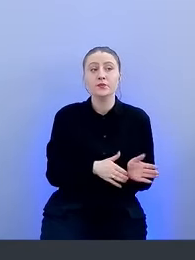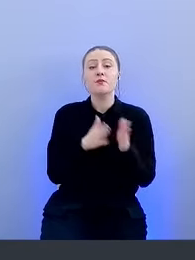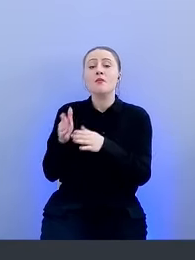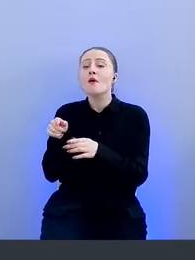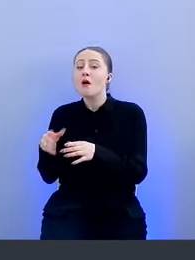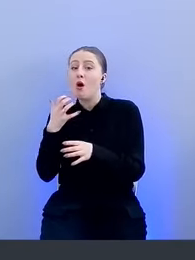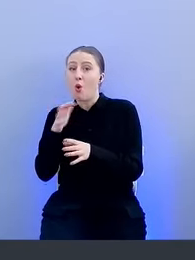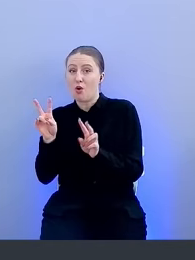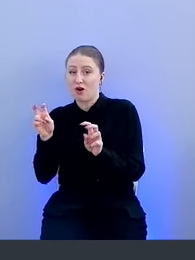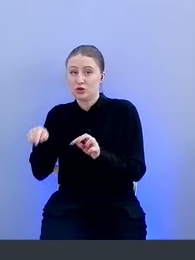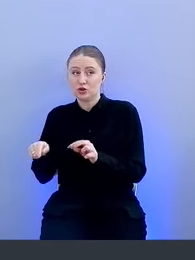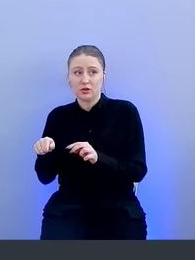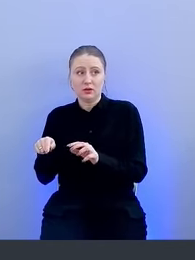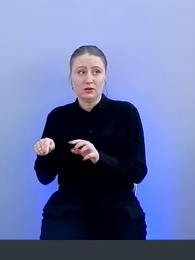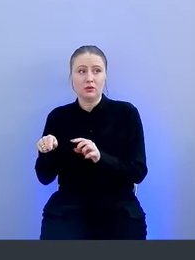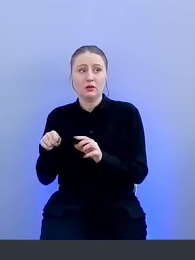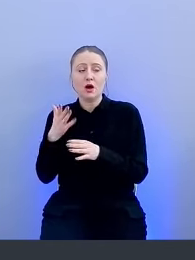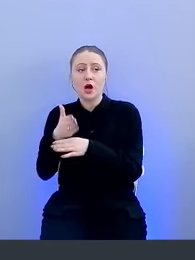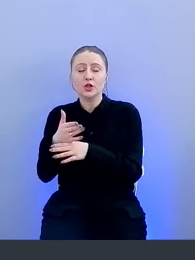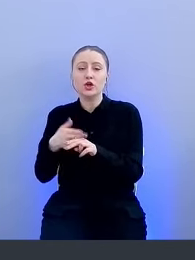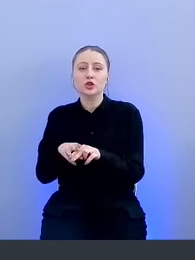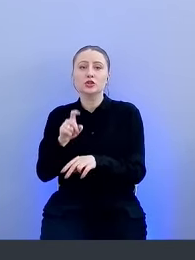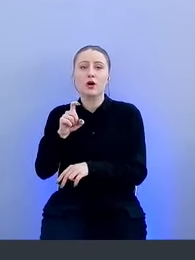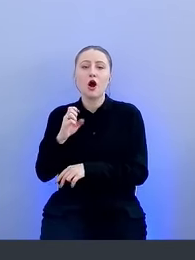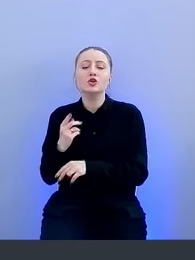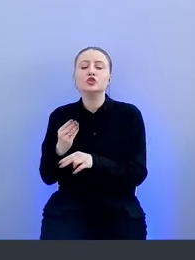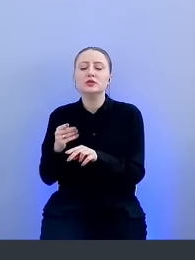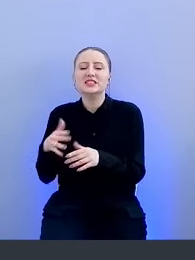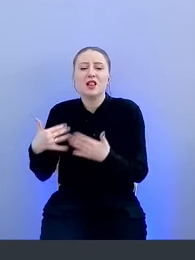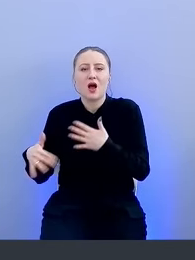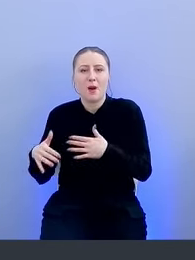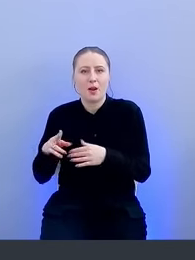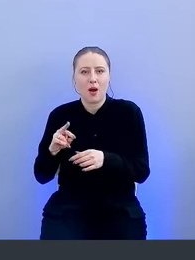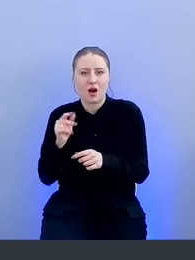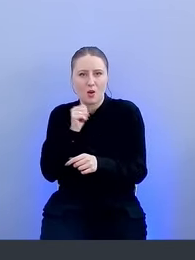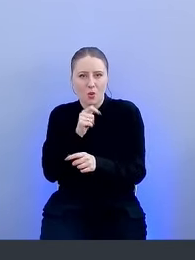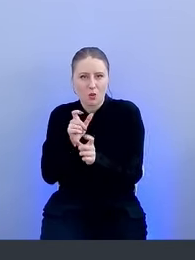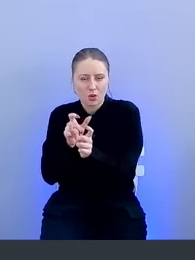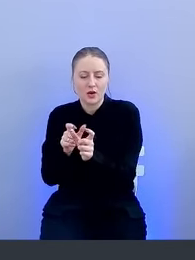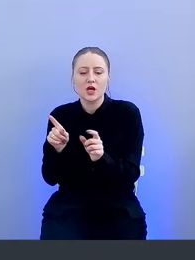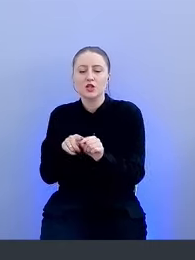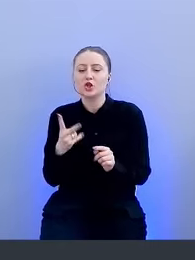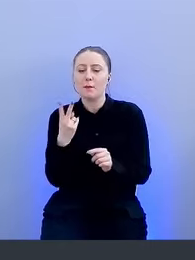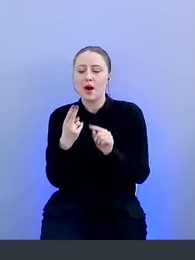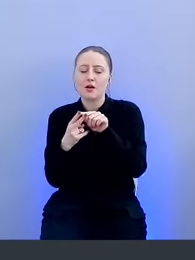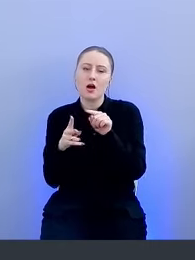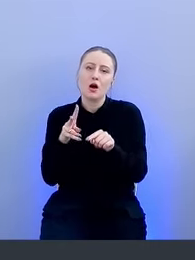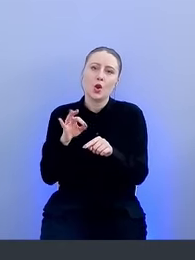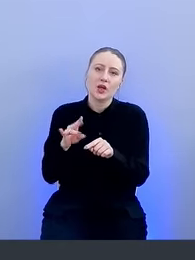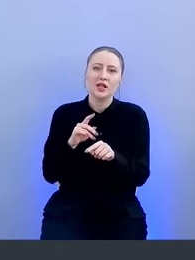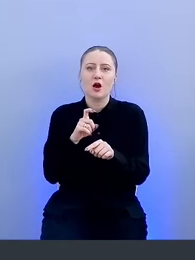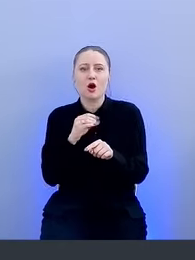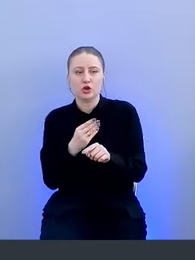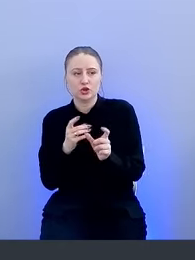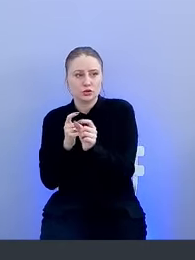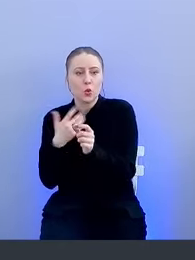содержит три типа непристойности данных. Это хэши слабых паролей, пары логин-хэш, найденных в утечках, а также